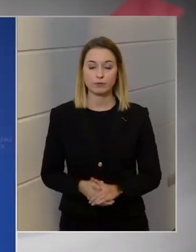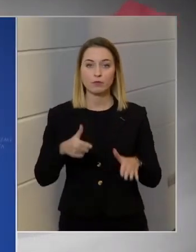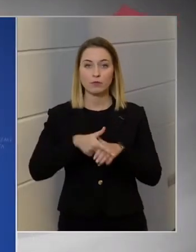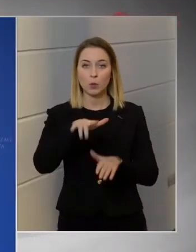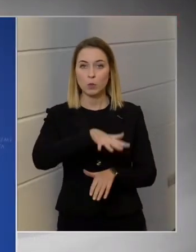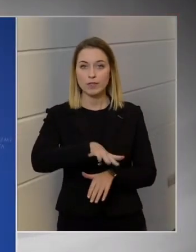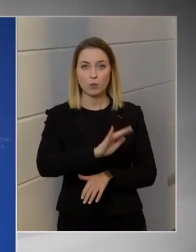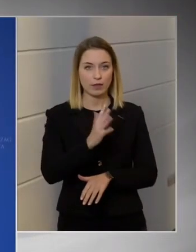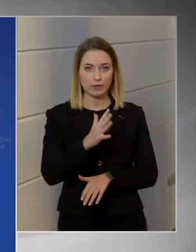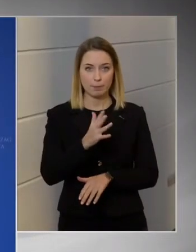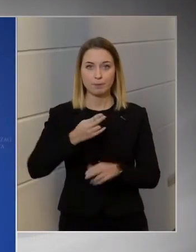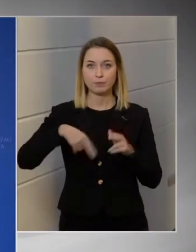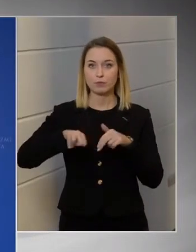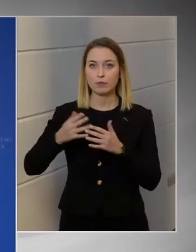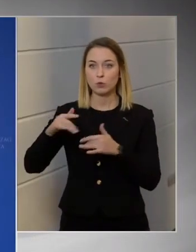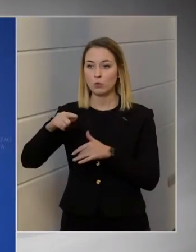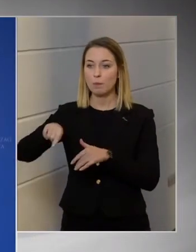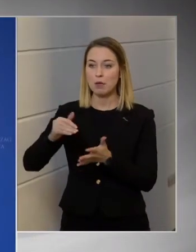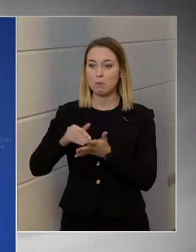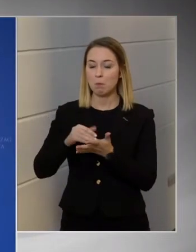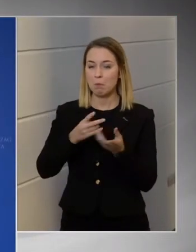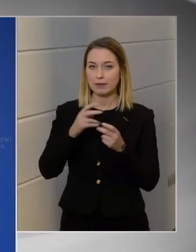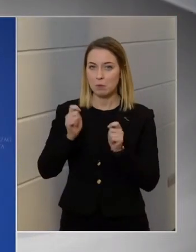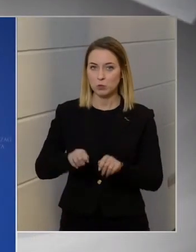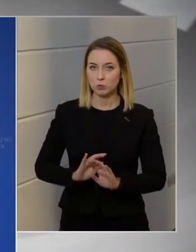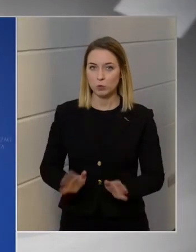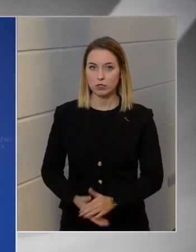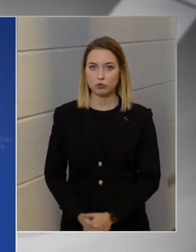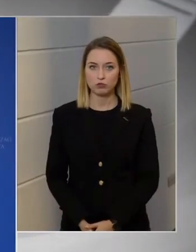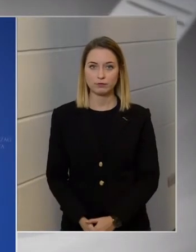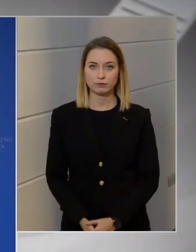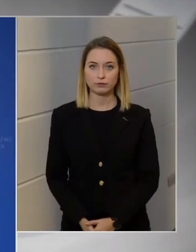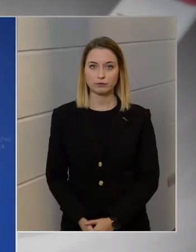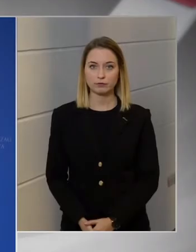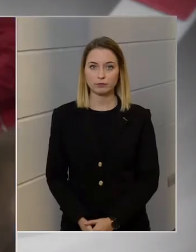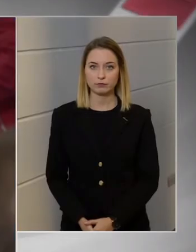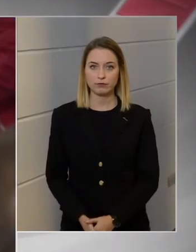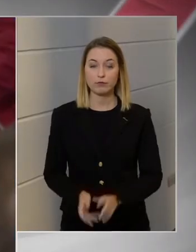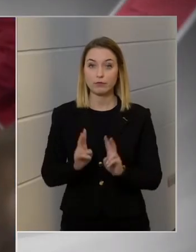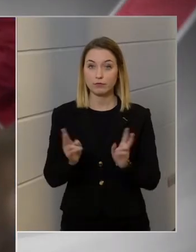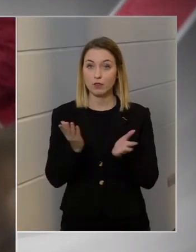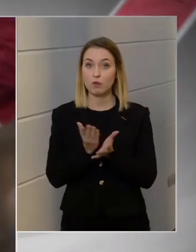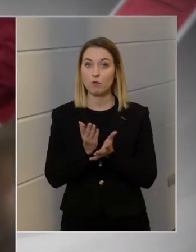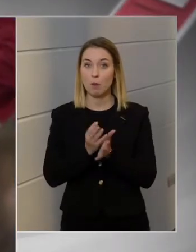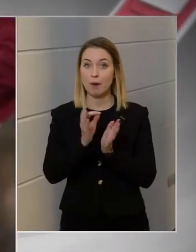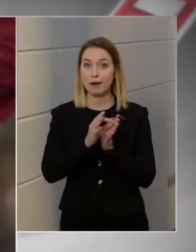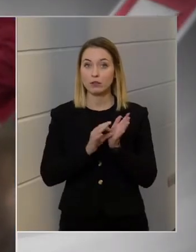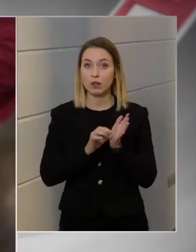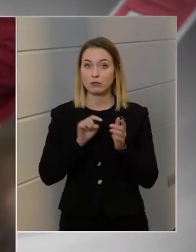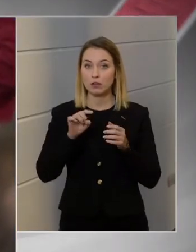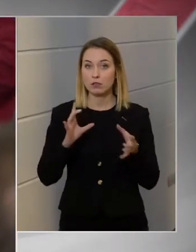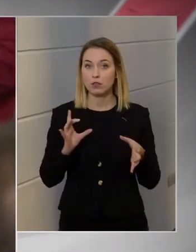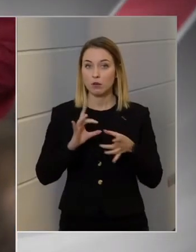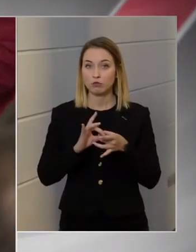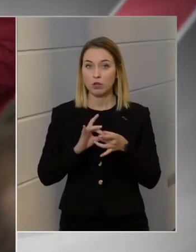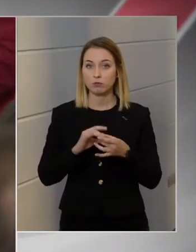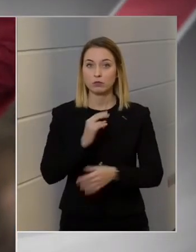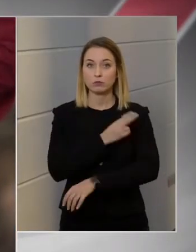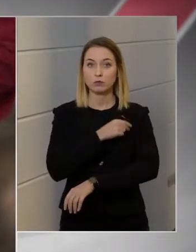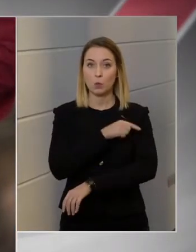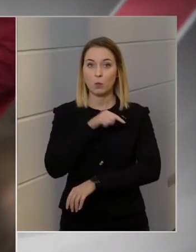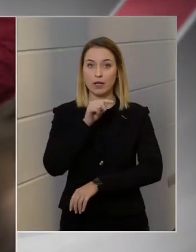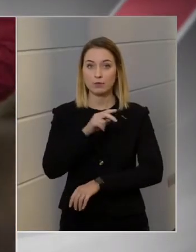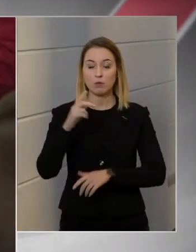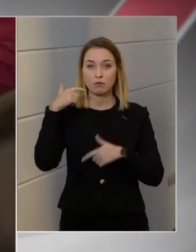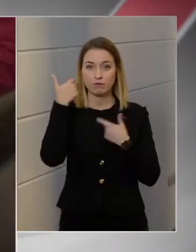Közterületeken nem, a többinél pedig egyállap nem hoztunk döntést. Vannak-e már adatok arra vonatkozóan, hogy a kórházban